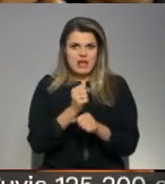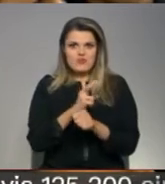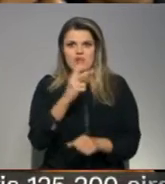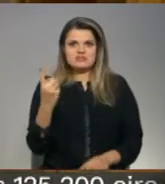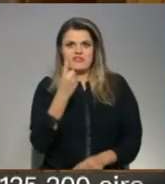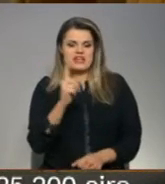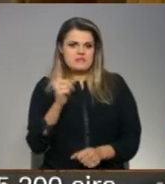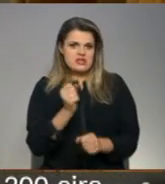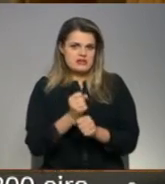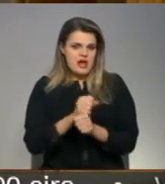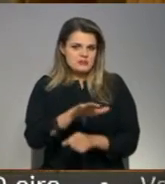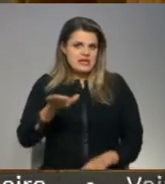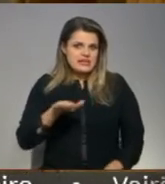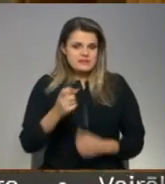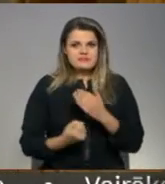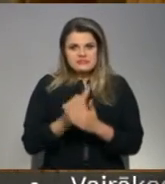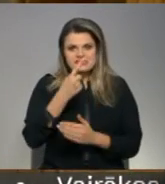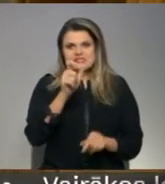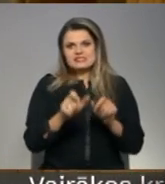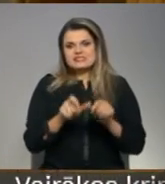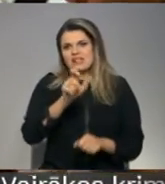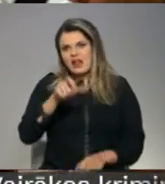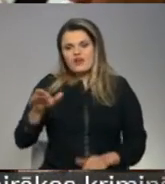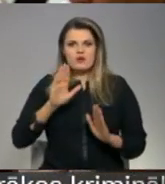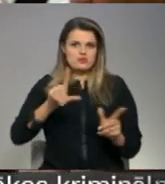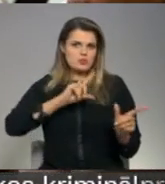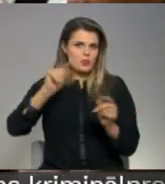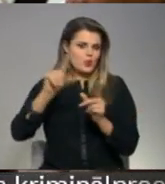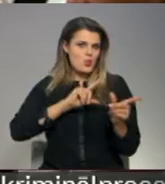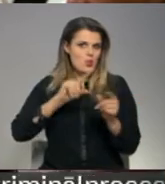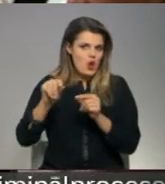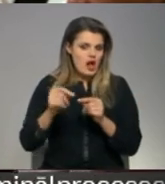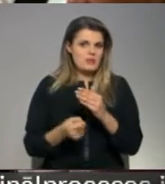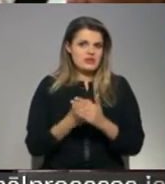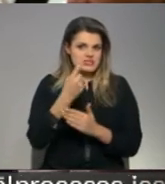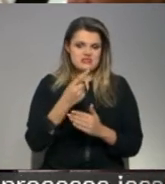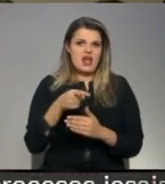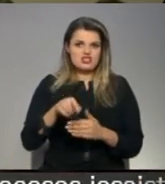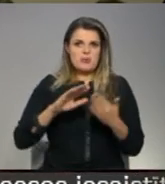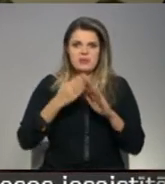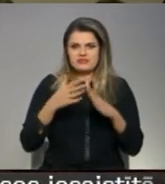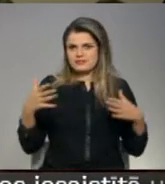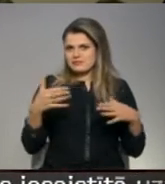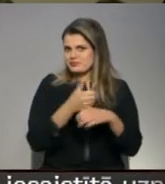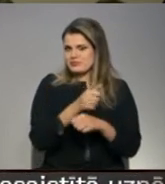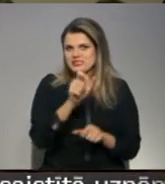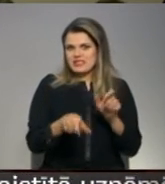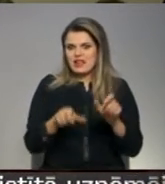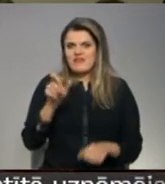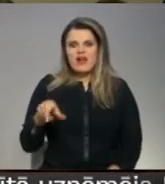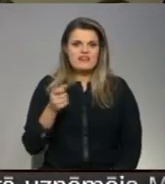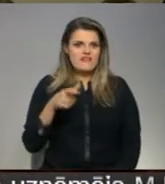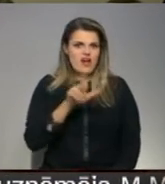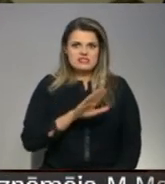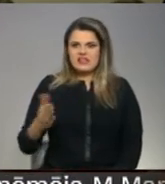apgādātāji. Tas savukārt sekmēs cilvēku prombraukšanu, faktiski lemjot tilžu izmiršanai. Tražotnēs tādas nekādas